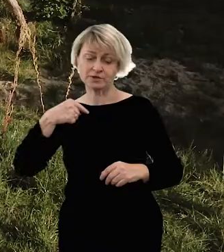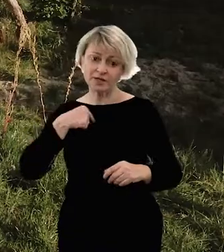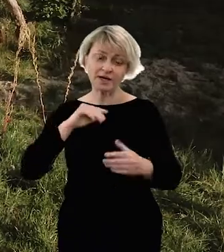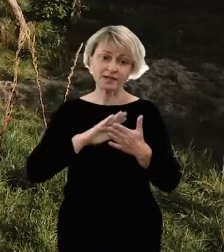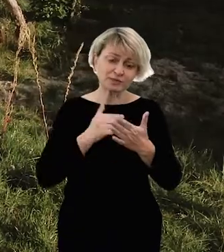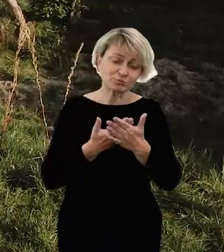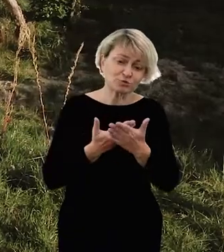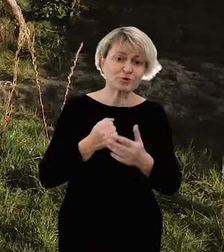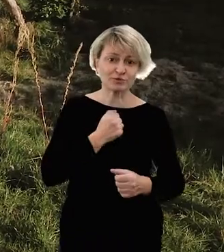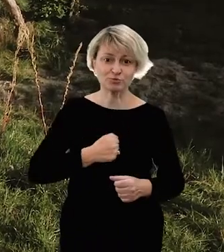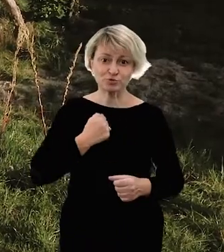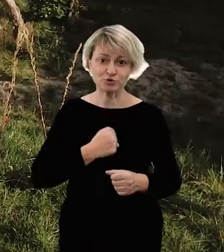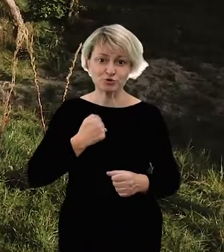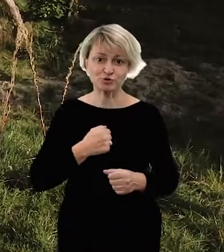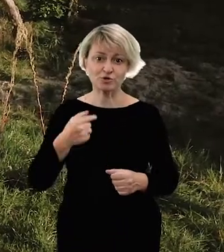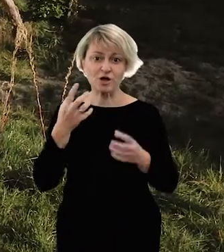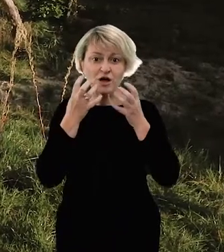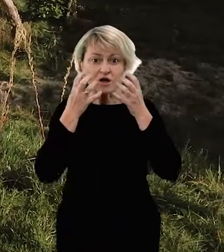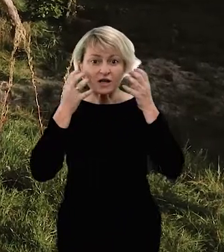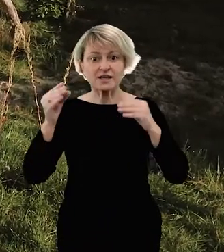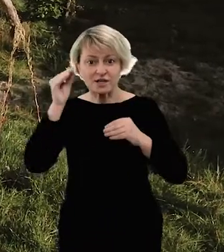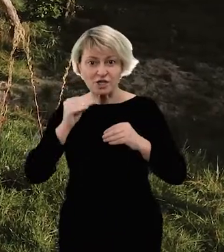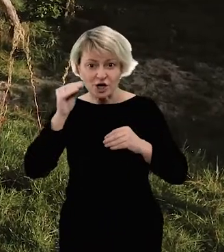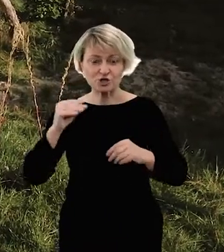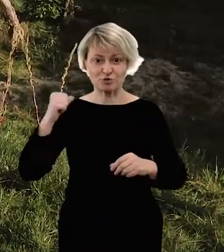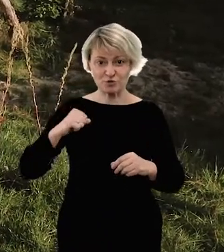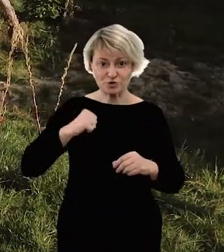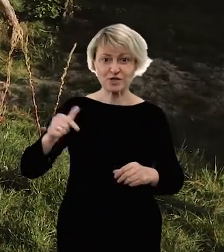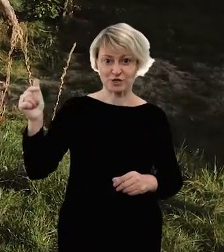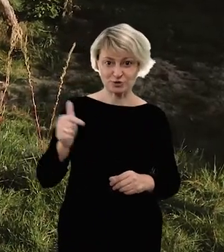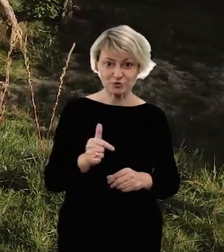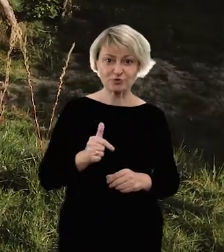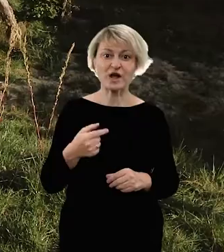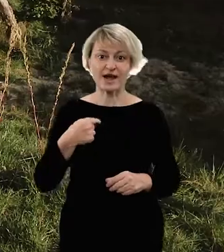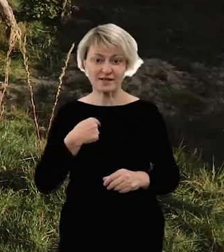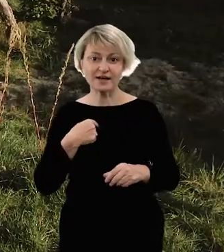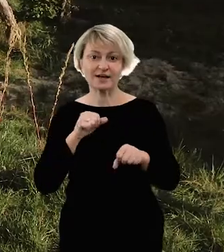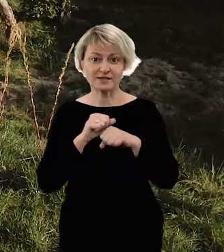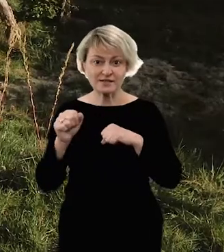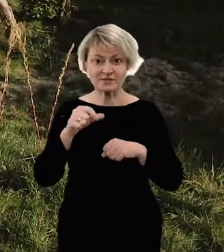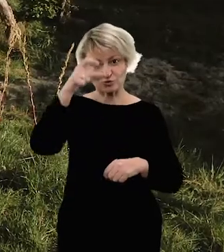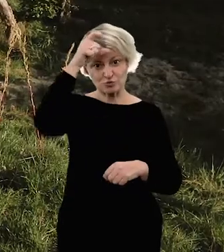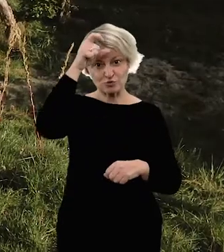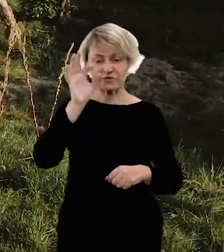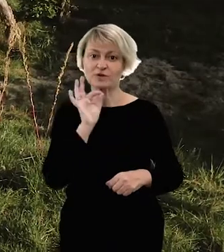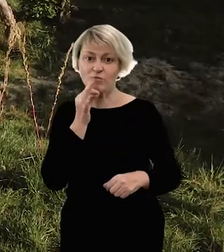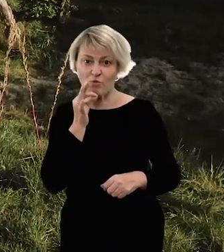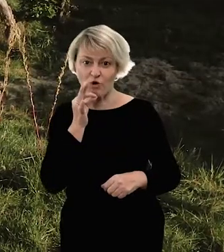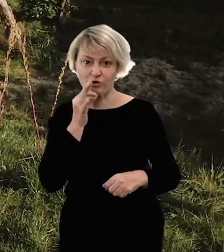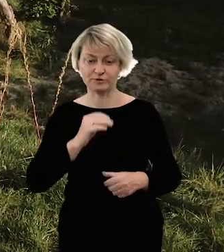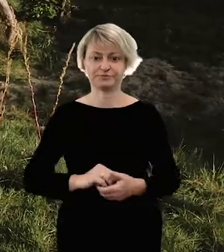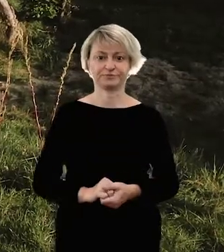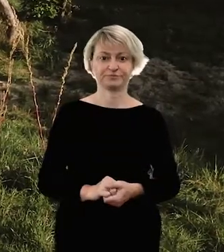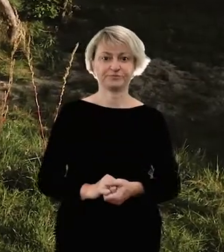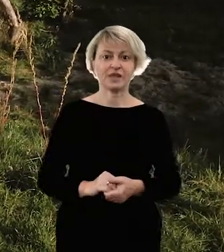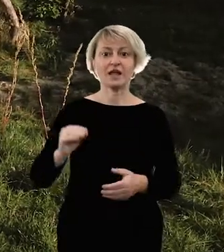Ja niestety chyba na swoją grzywę muszę jeszcze poczekać, ale w końcu jestem młodym osobnikiem. A